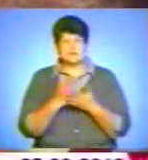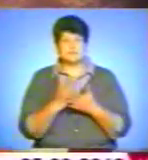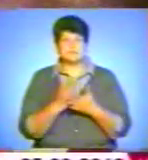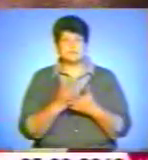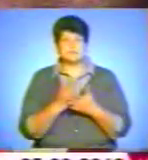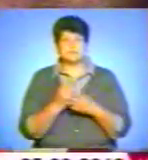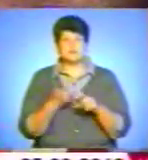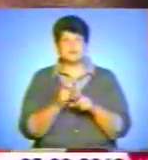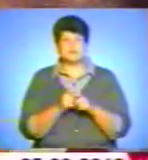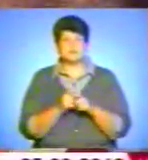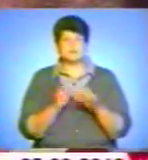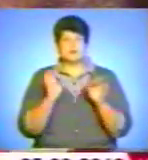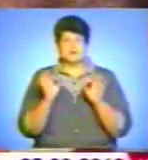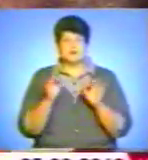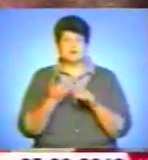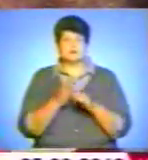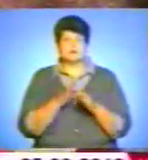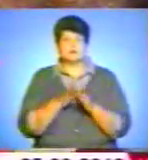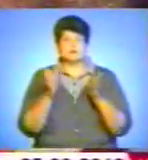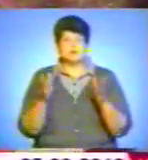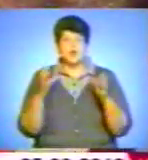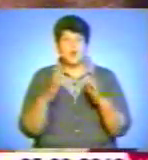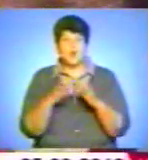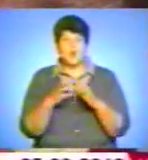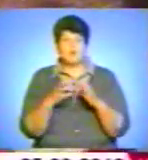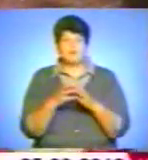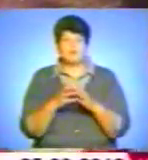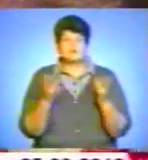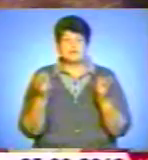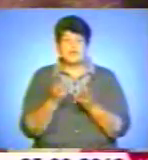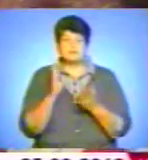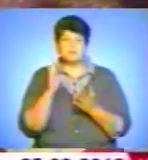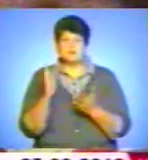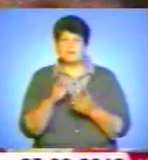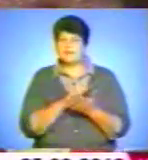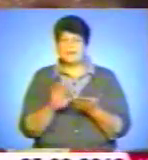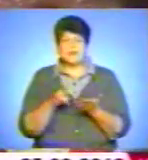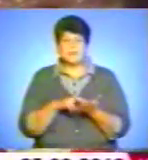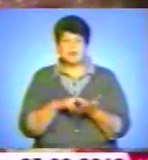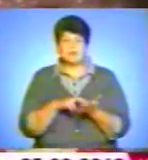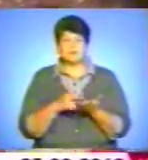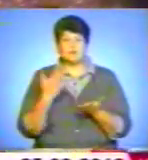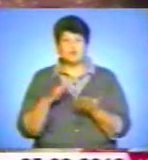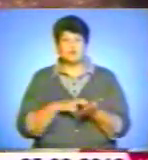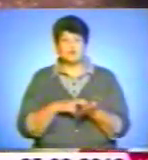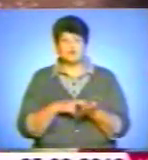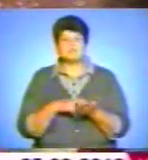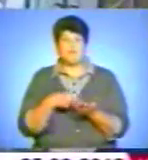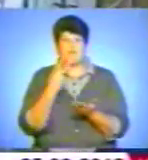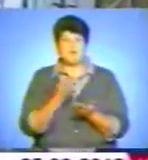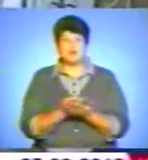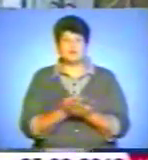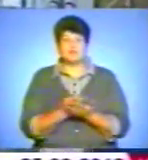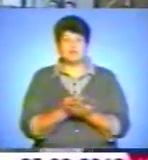Є найбезпечній гонки для мене – це розділка, а групові гонки треба не боятися, бо якщо боїся, то ти і впадеш.